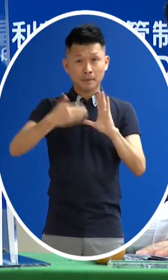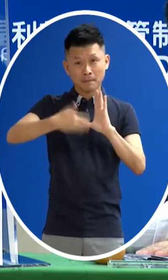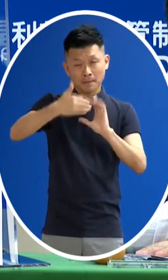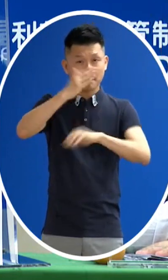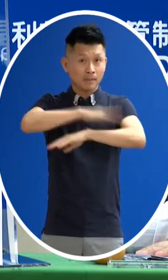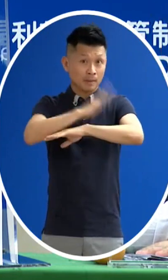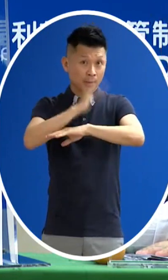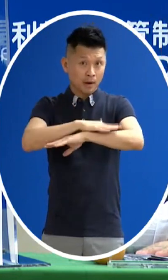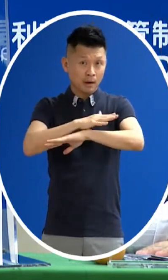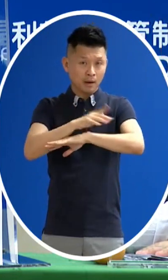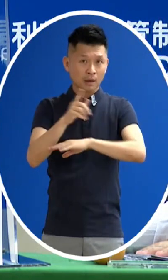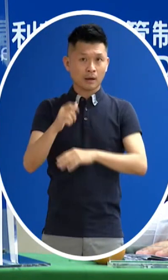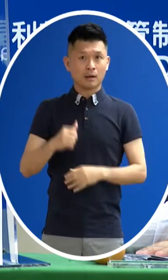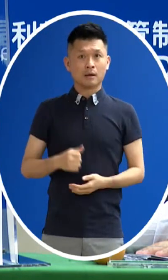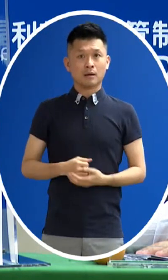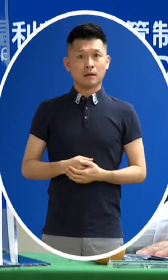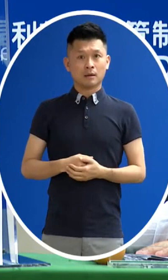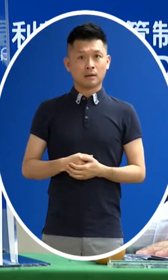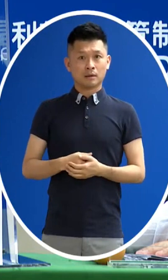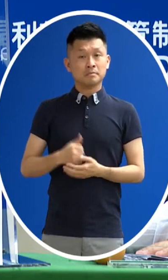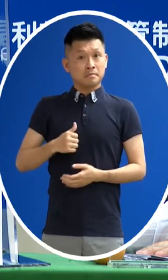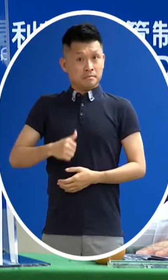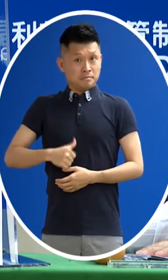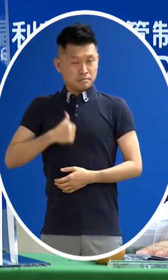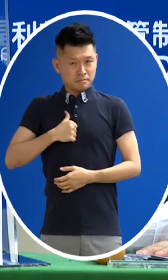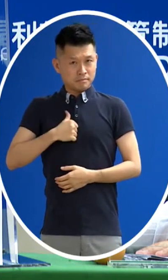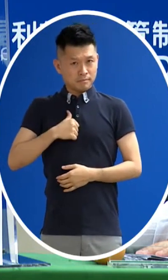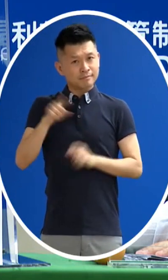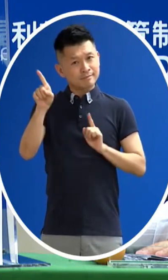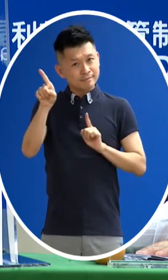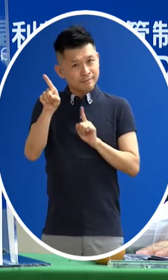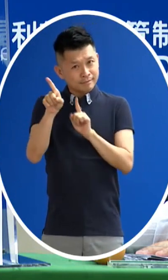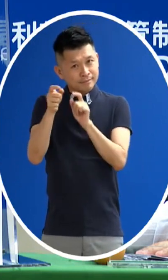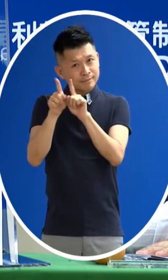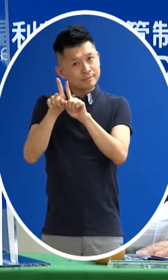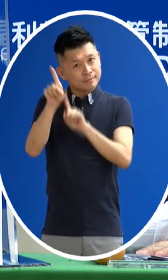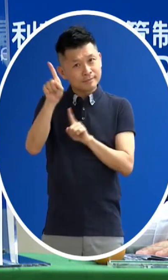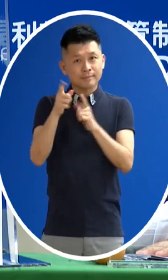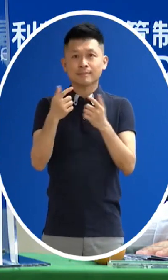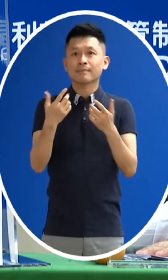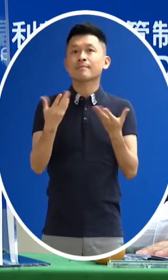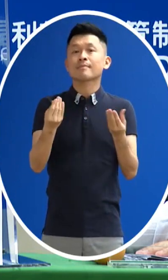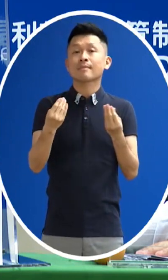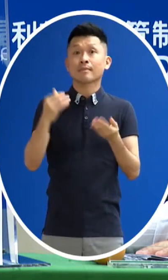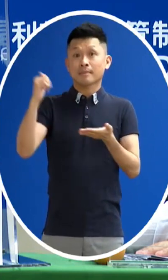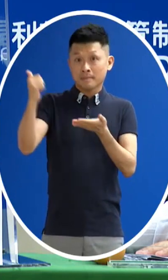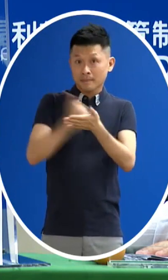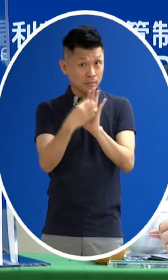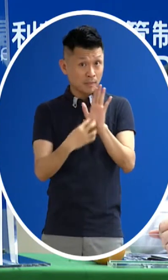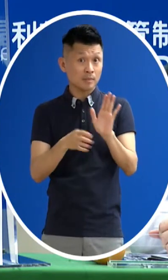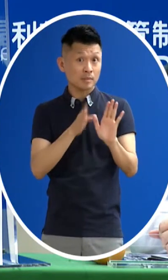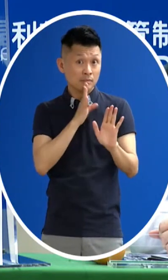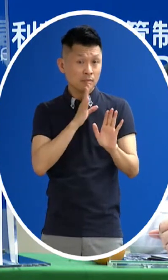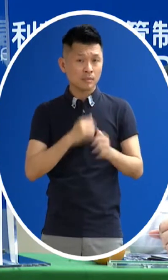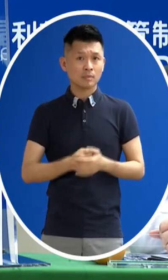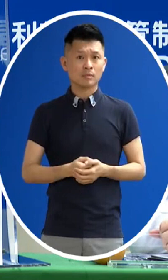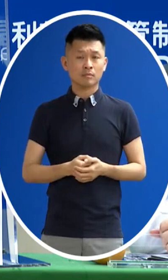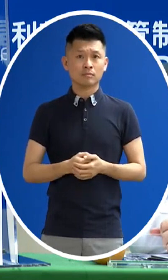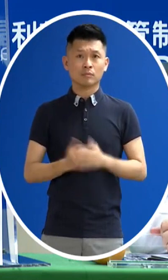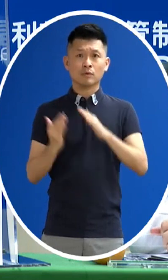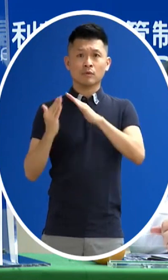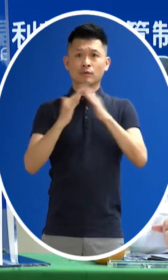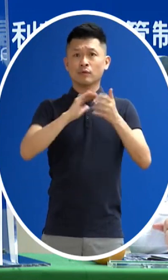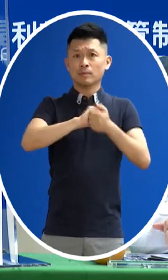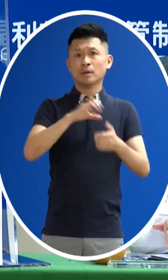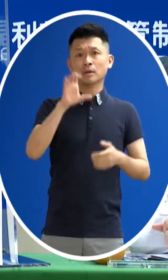是還跟事實沒有相距很遠 不過到貨的日期到現在還沒有確定體這些復必泰